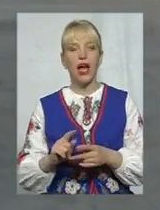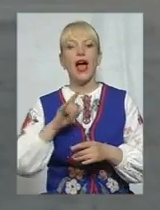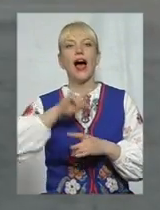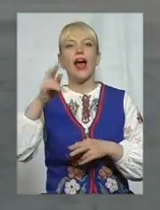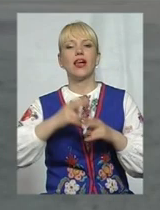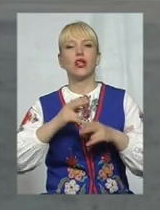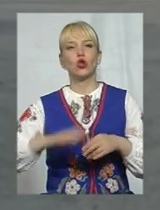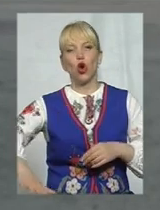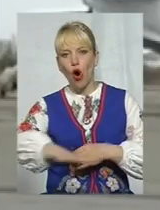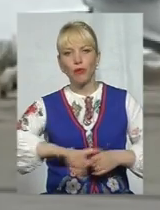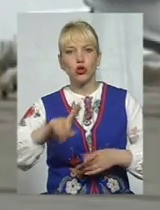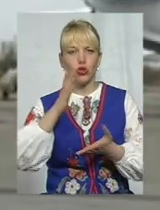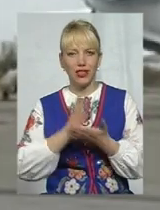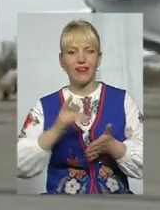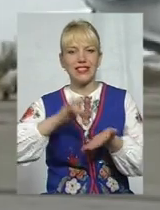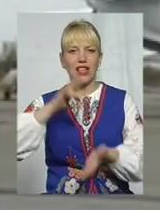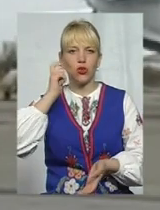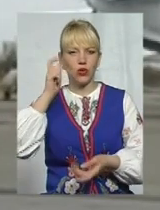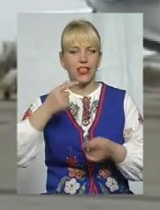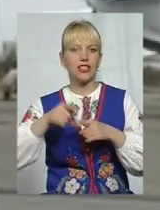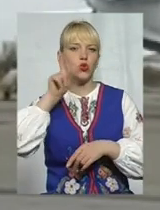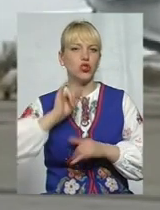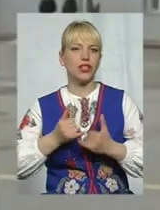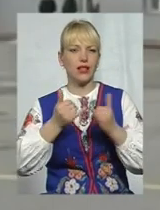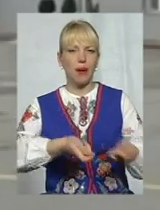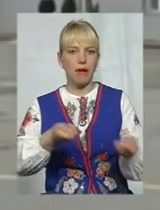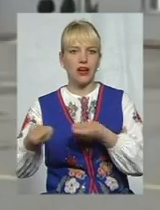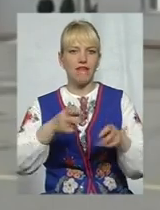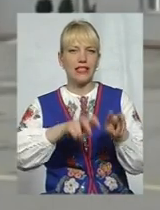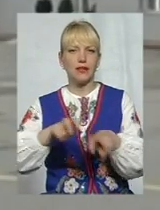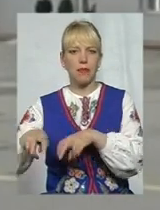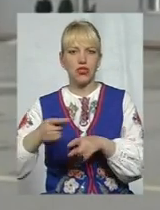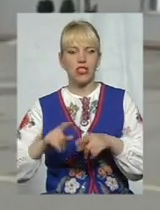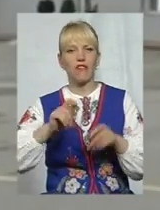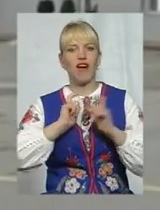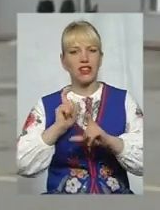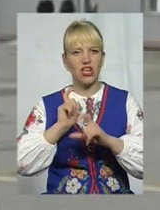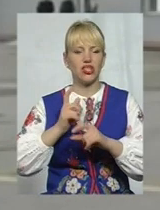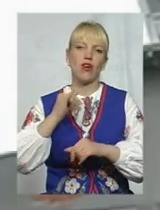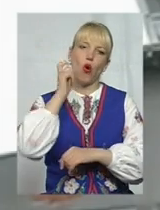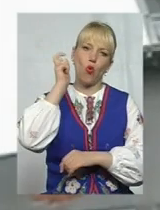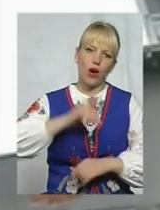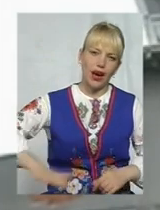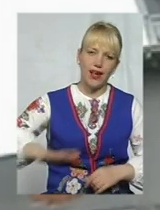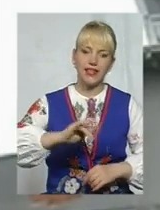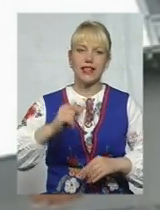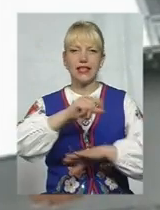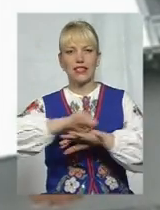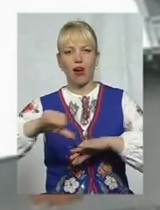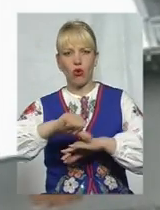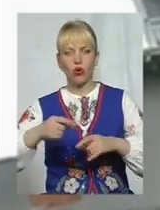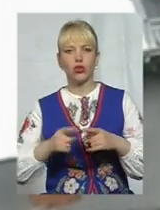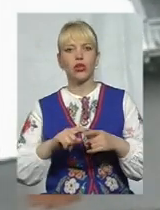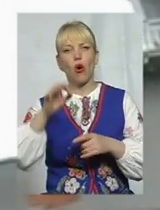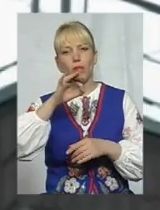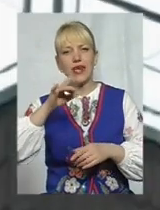знаходиться в центрі України, має зручне розташування для перевезення пасажирів та вантажів і Україною, і за її межі. Обласна рада сподівається, що цей